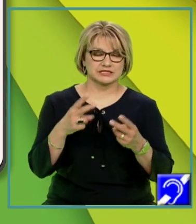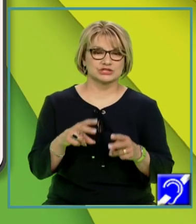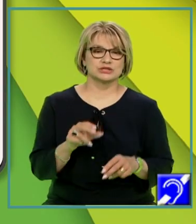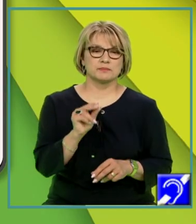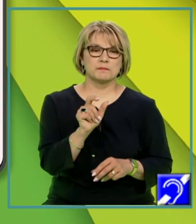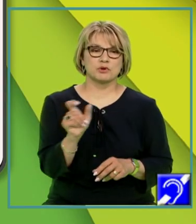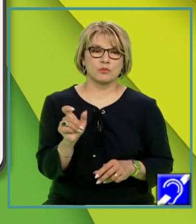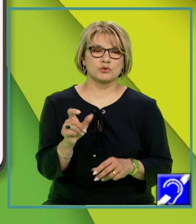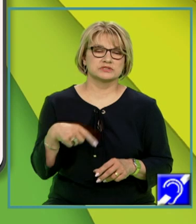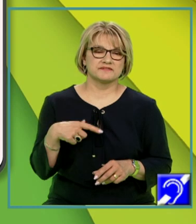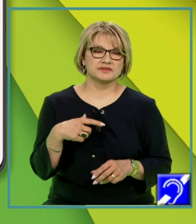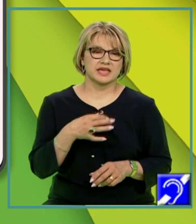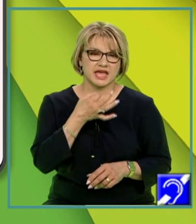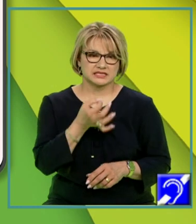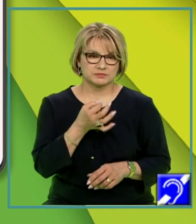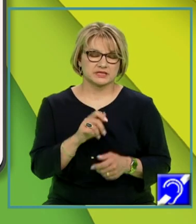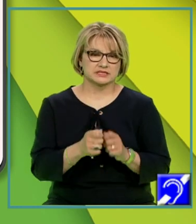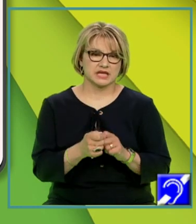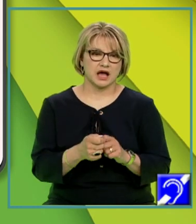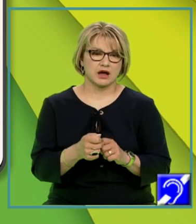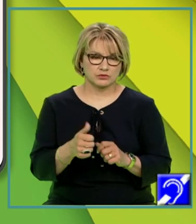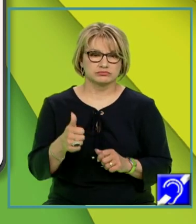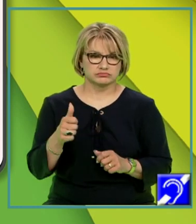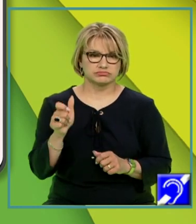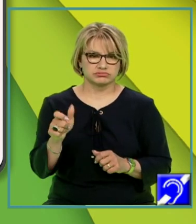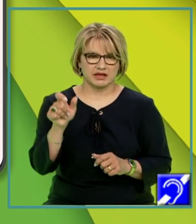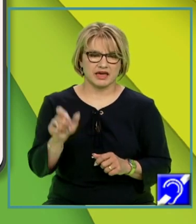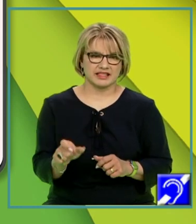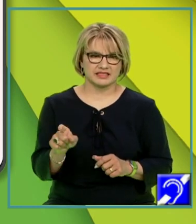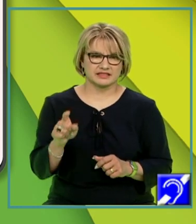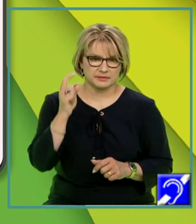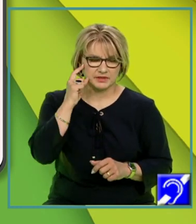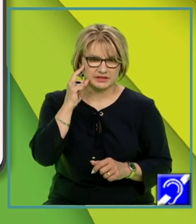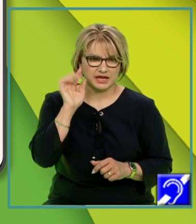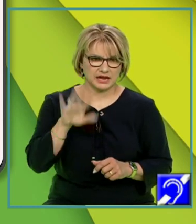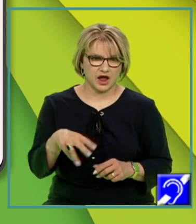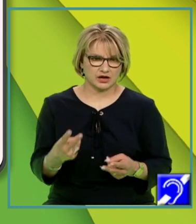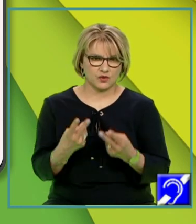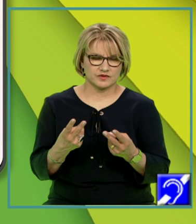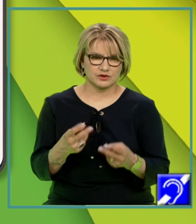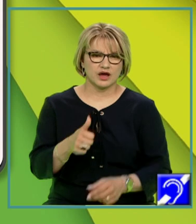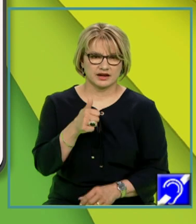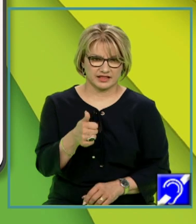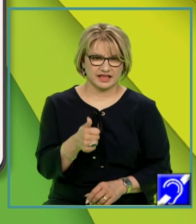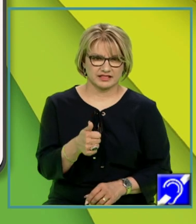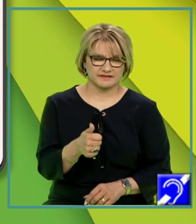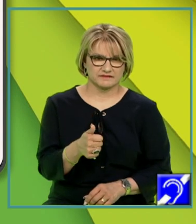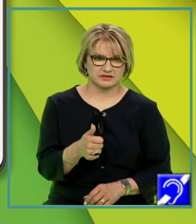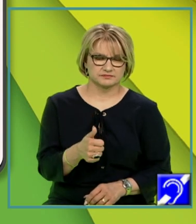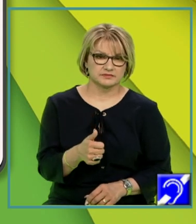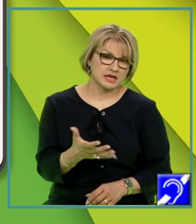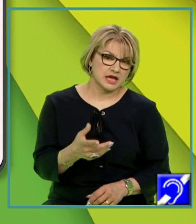expresii sau entități mentale care au valoare de adevăr. Prin valoare de adevăr înțeleg